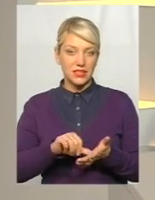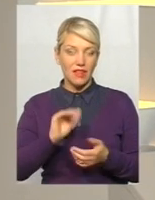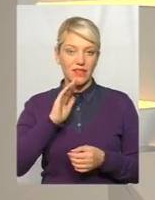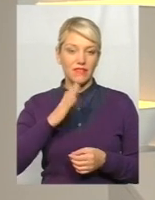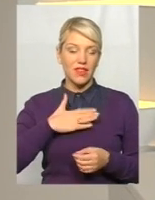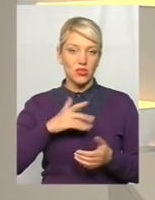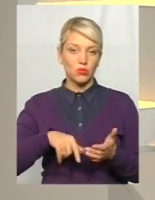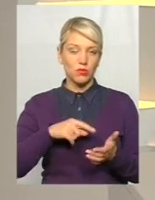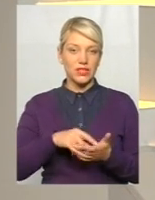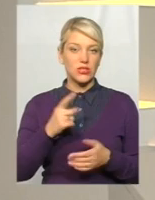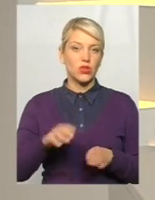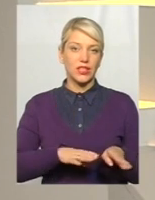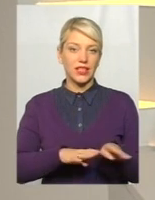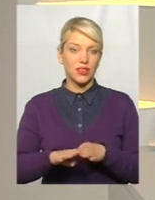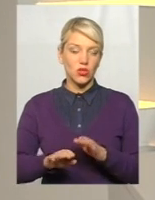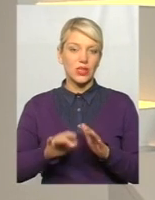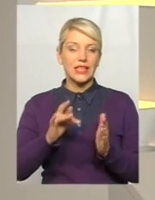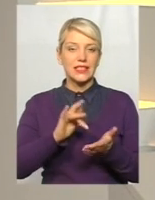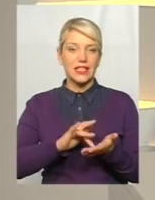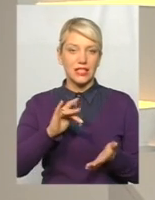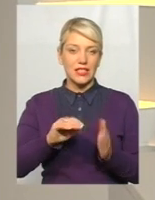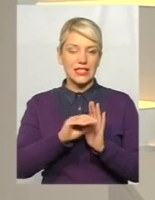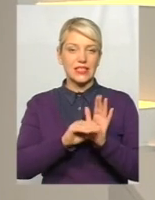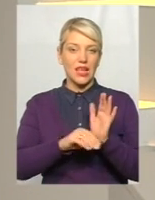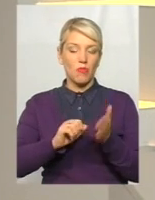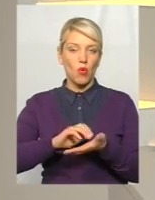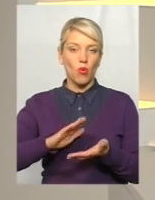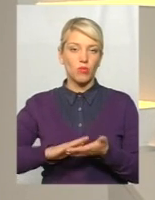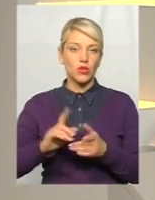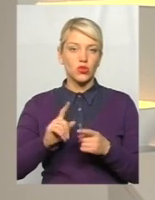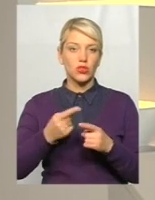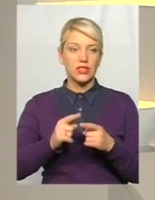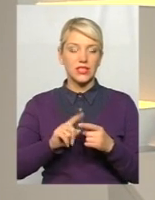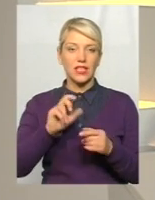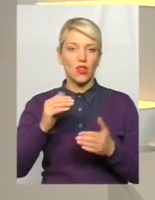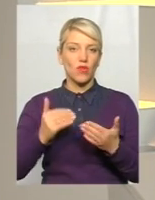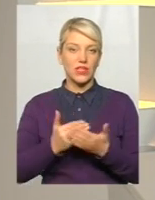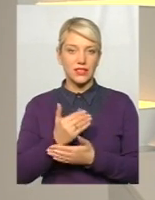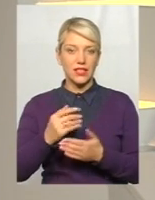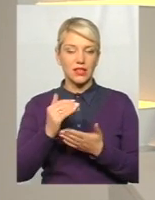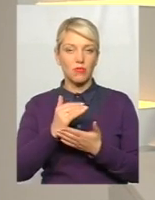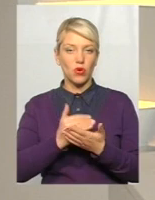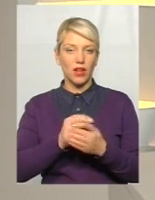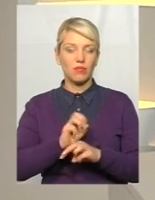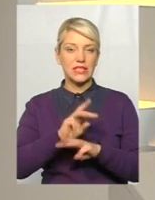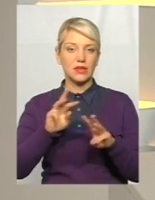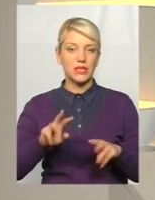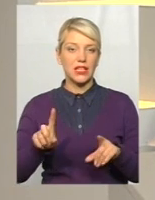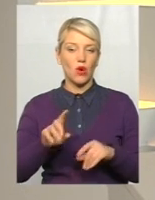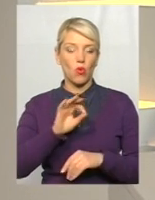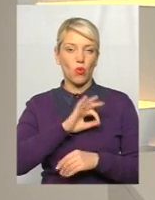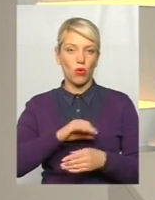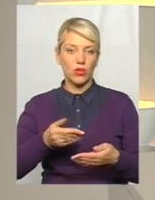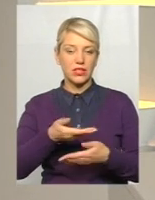нашому місті єдину централізовану систему обліку. Що це за інноваційне програмне забезпечення та яку користь воно нам